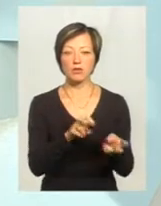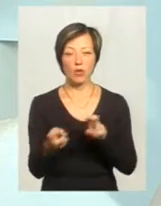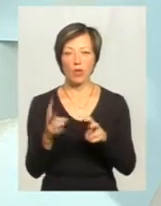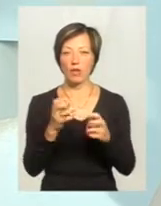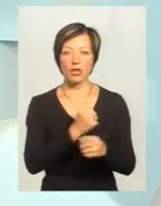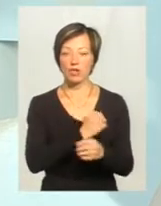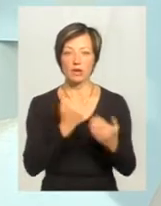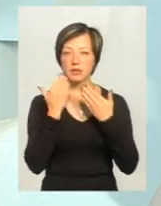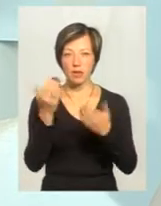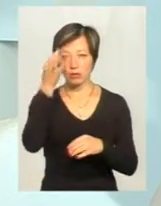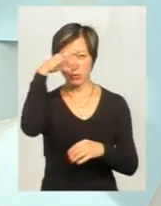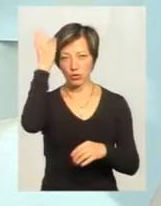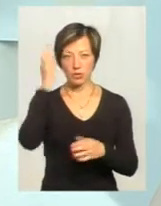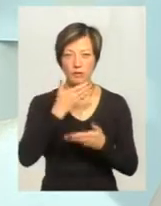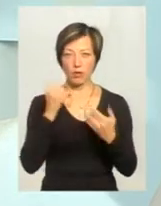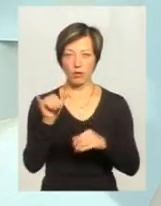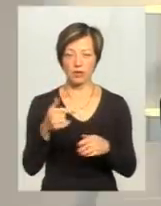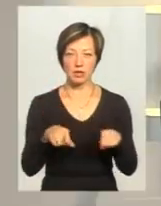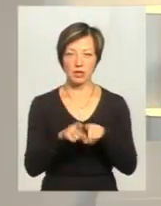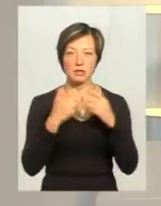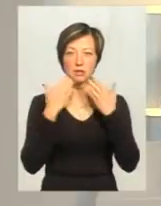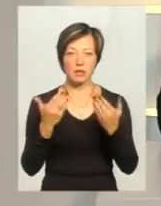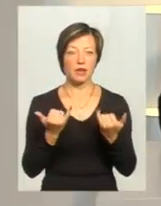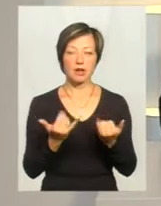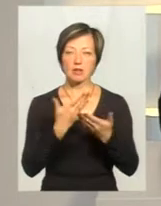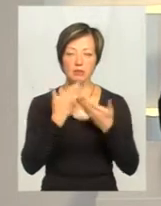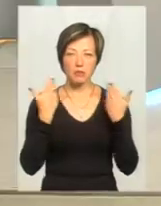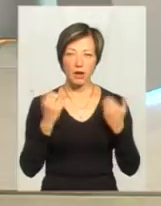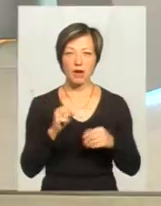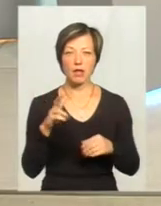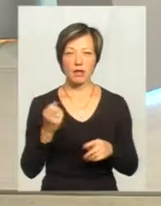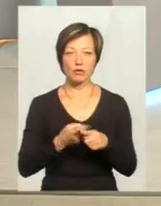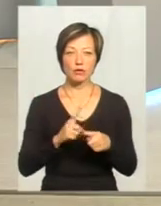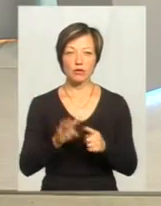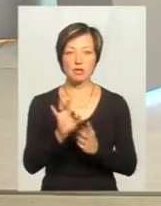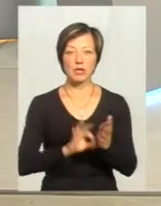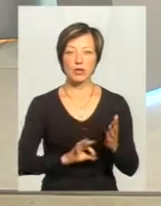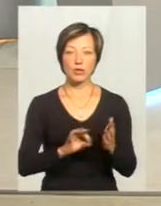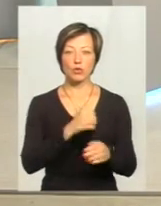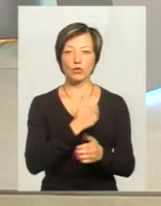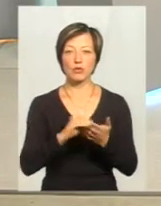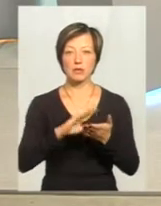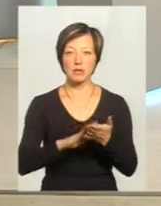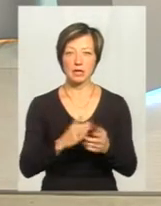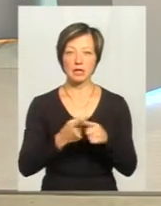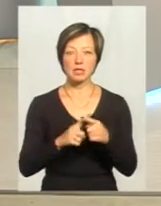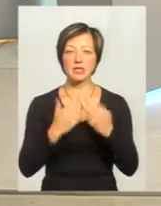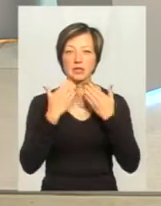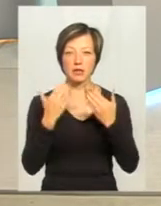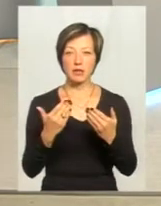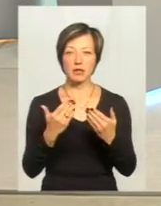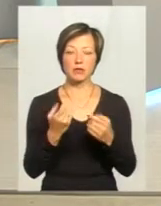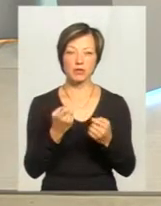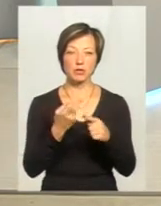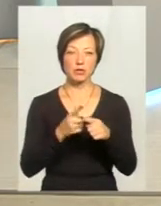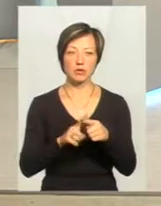зверталися в поліцію. Немає у вас таких звернень, так, пане? Наразі немає, тому я одразу хочу записати ці звернення, і я хотів би після ефіру більш детально з цього